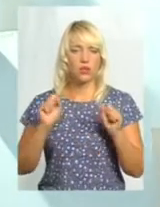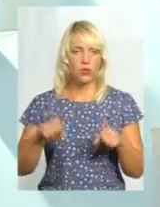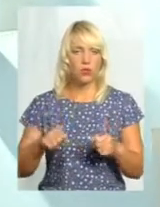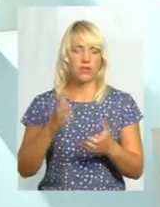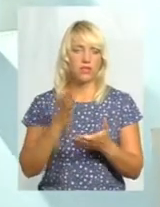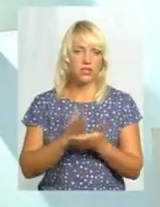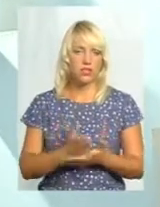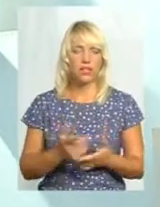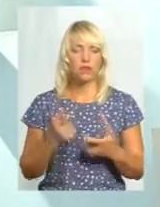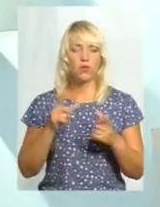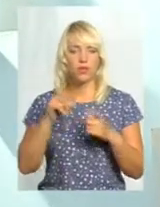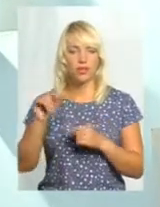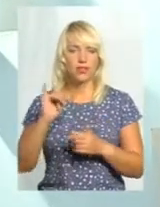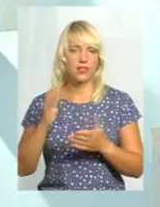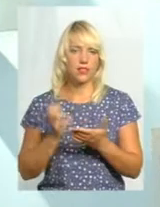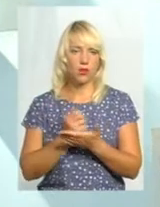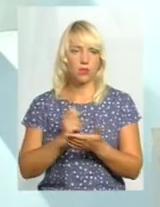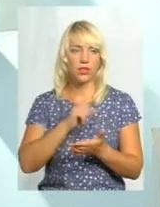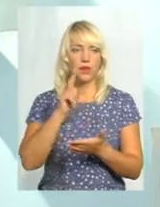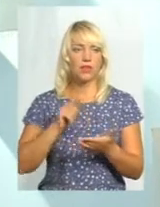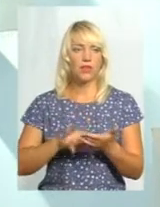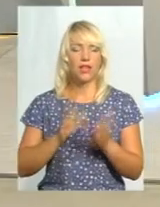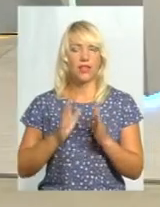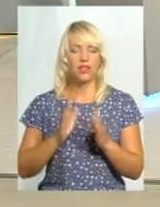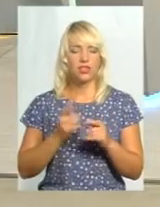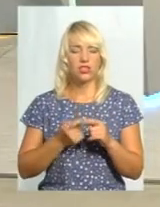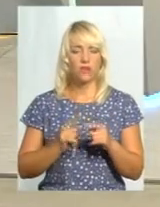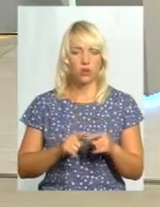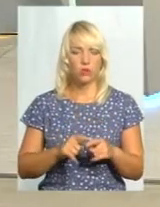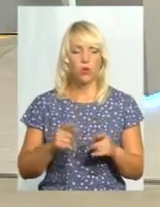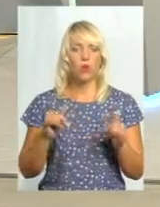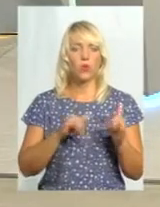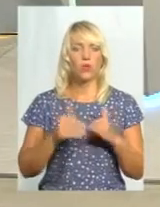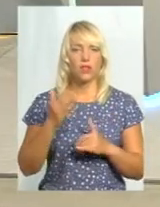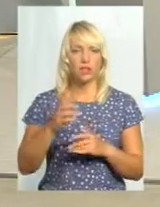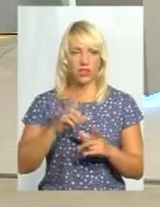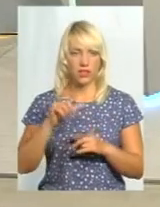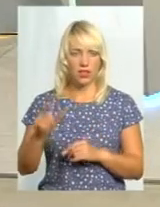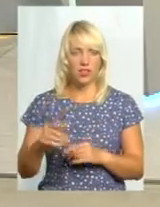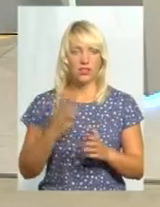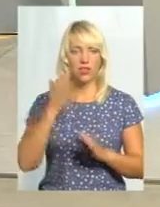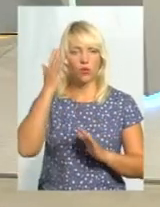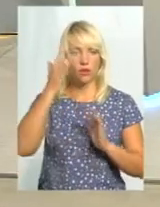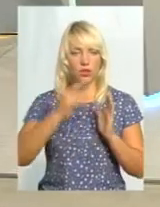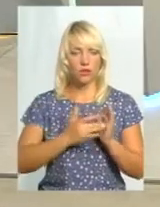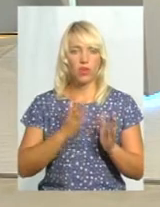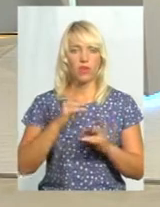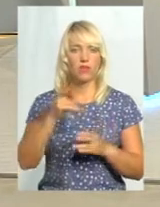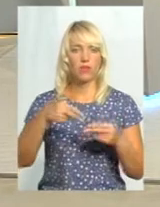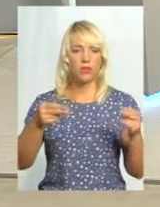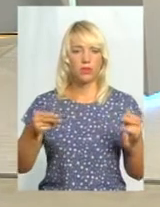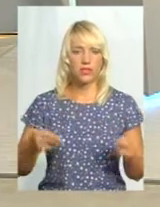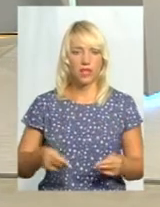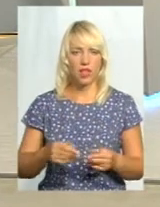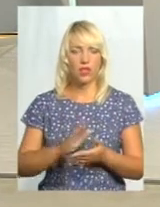заробити. Питання лише в тому, куди ви їдете, з якою метою, як ви підписали договір, яка вас віза, тобто всі ті